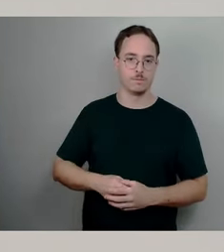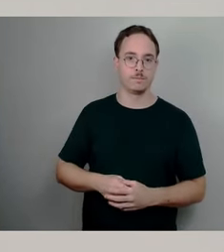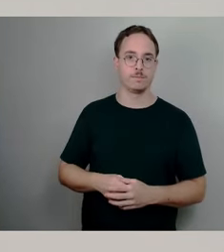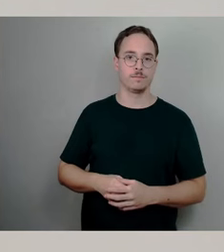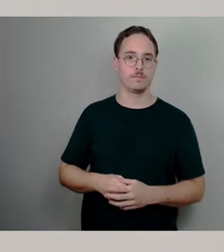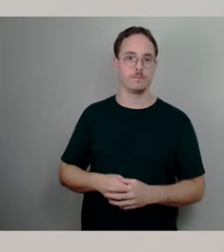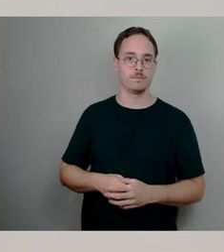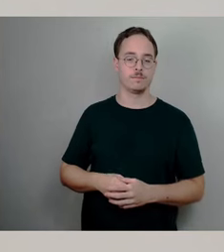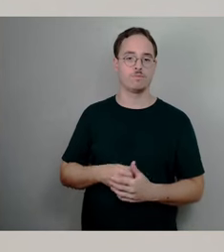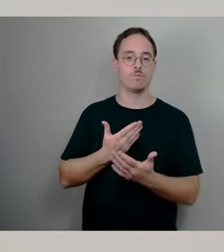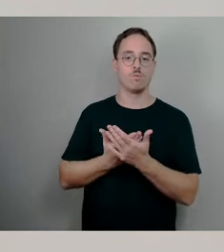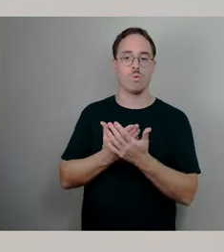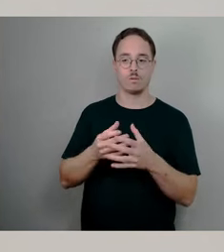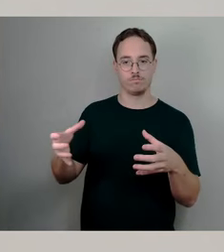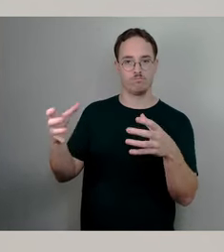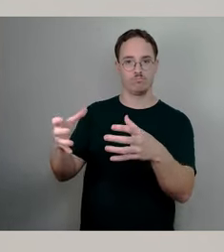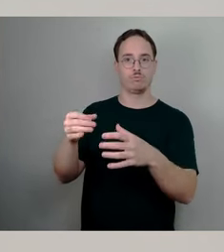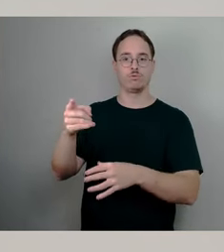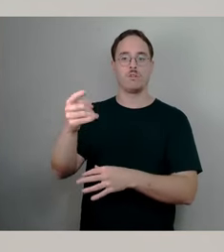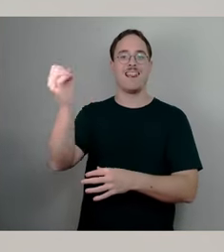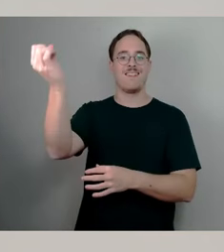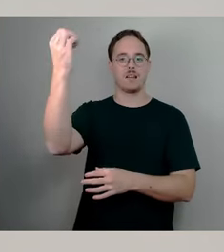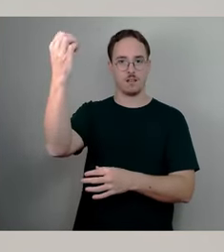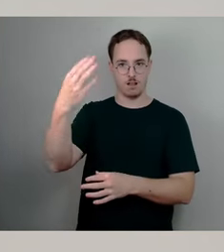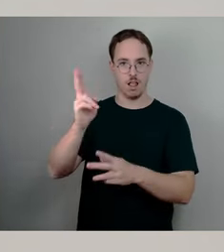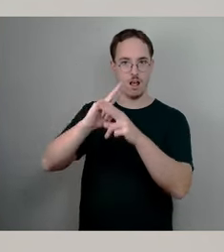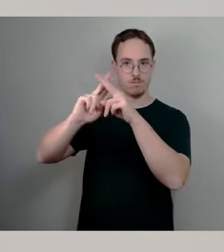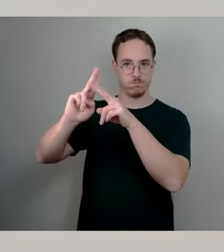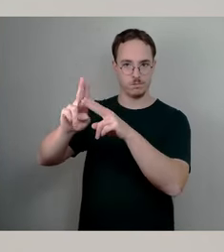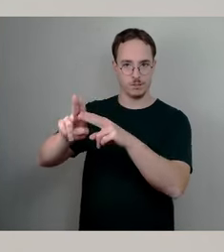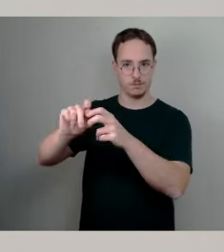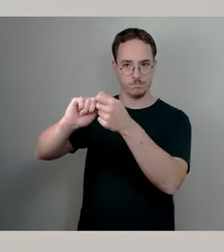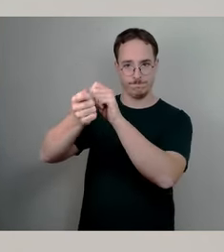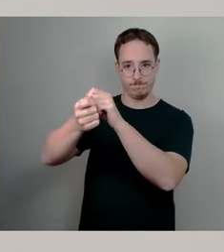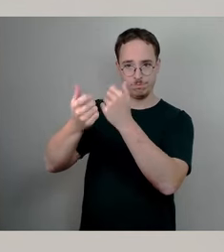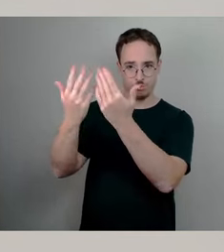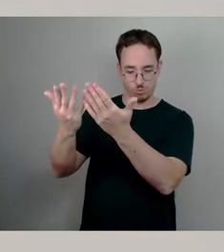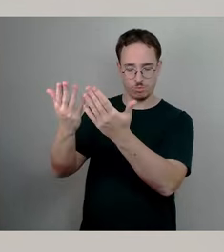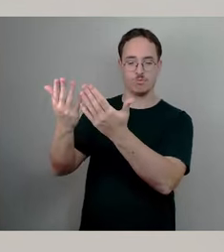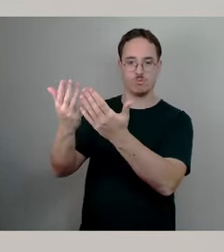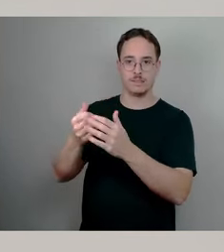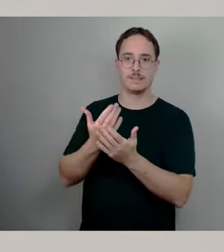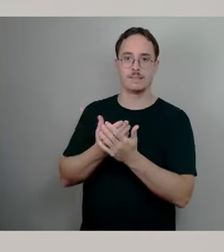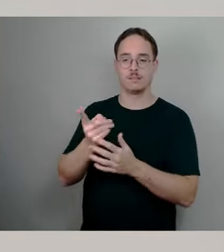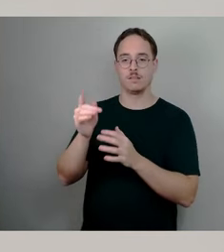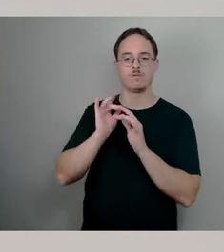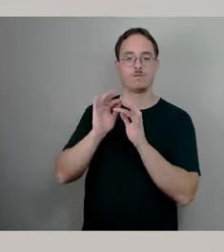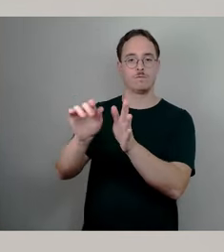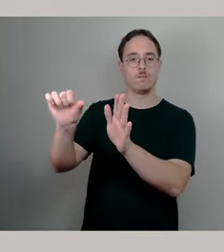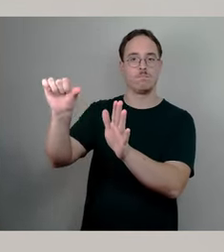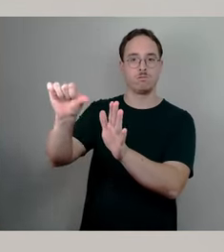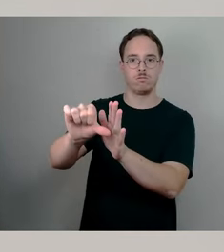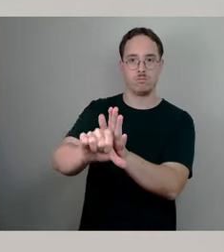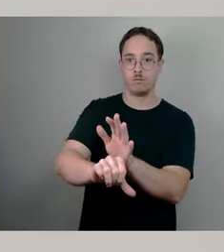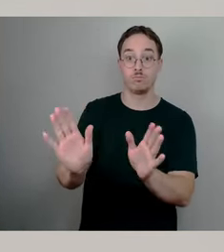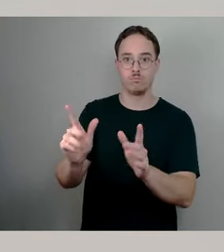Anpassung der Steuerung der Lichtsignalanlagen berücksichtigt, damit diese Auswirkungen eben so gering wie möglich gehalten